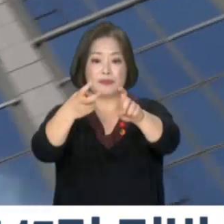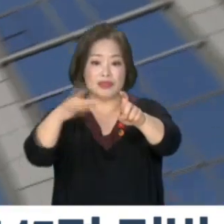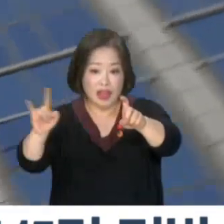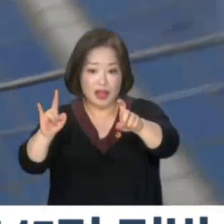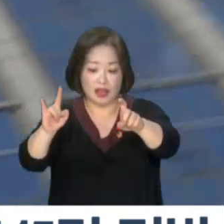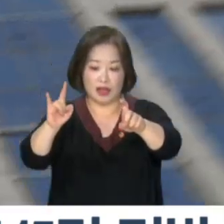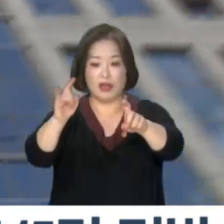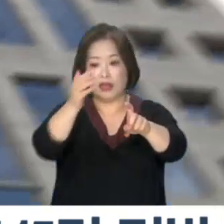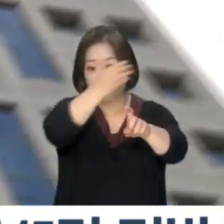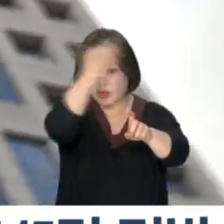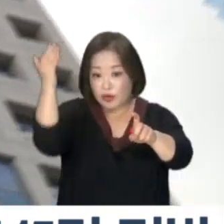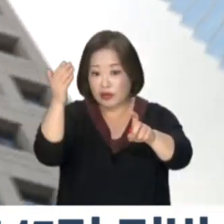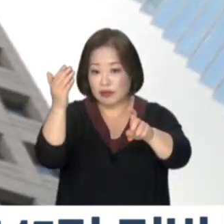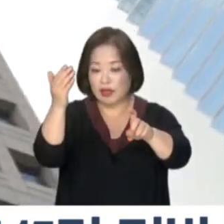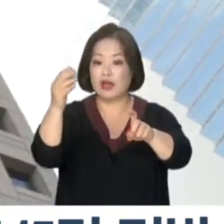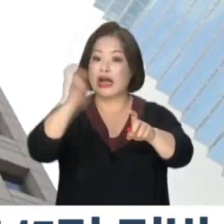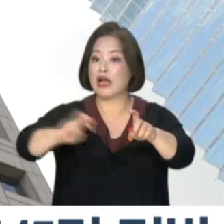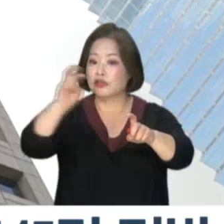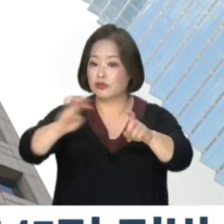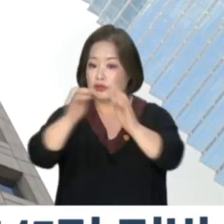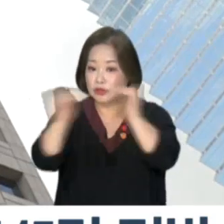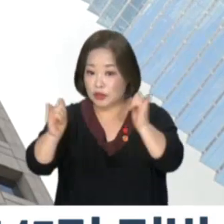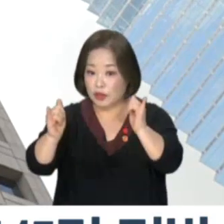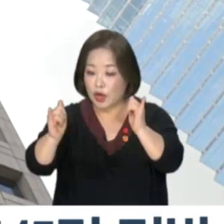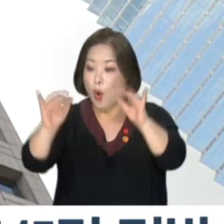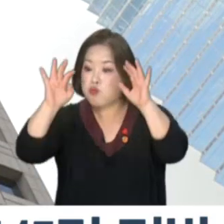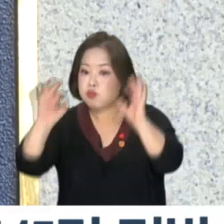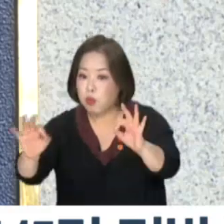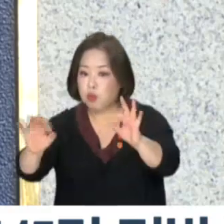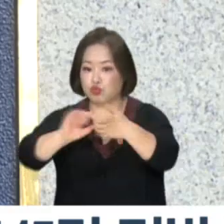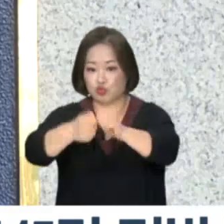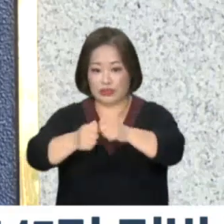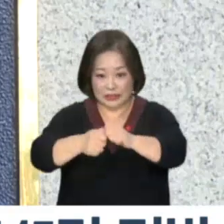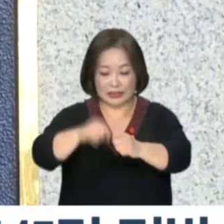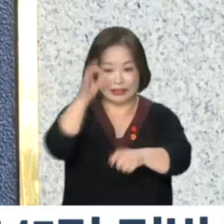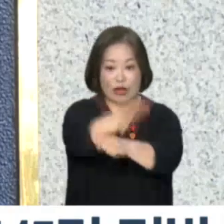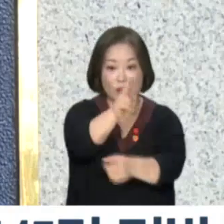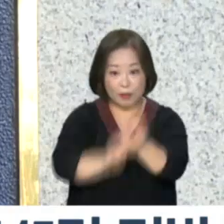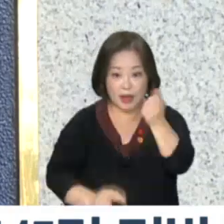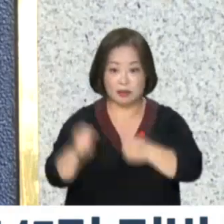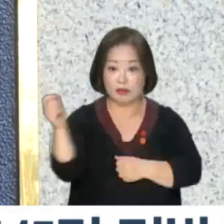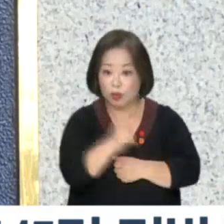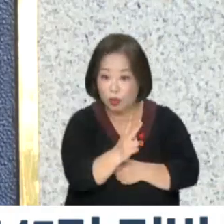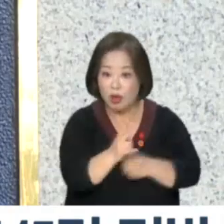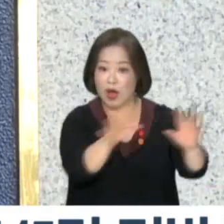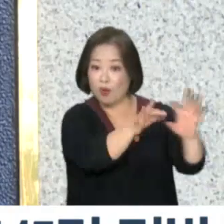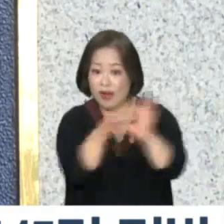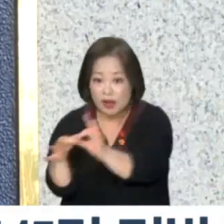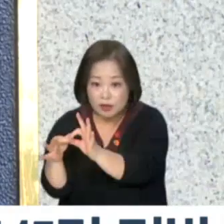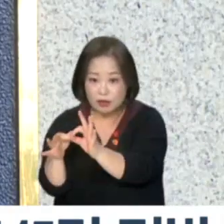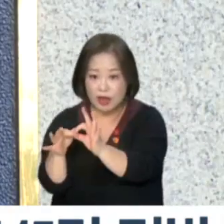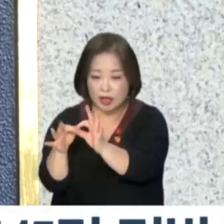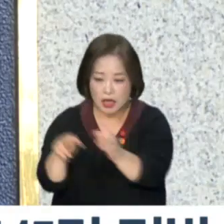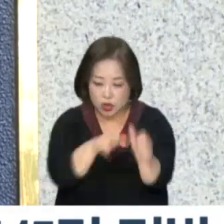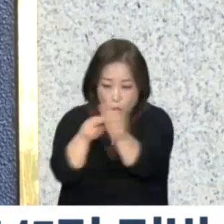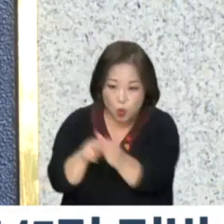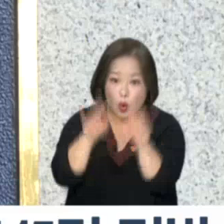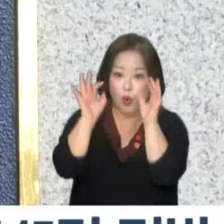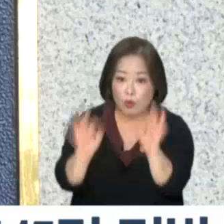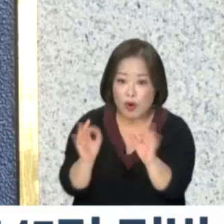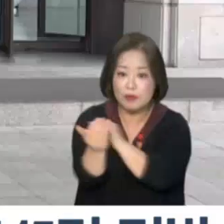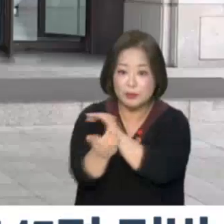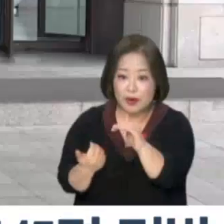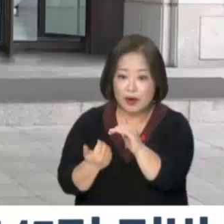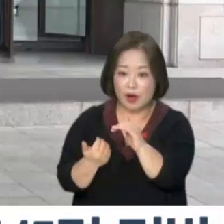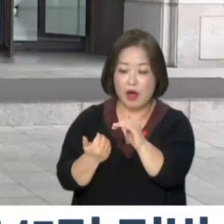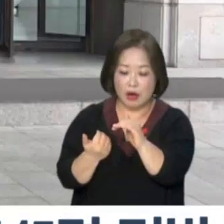중단 정보를 이용해 주식을 매도하거나 사업을 확장하는 상장사 임직원이 관련 인수 합병 정보를 이용해 사전